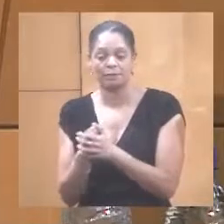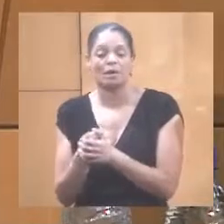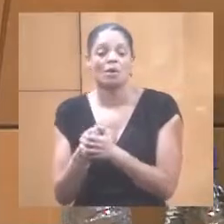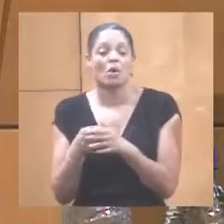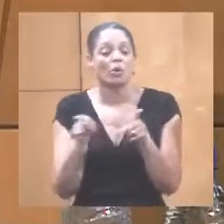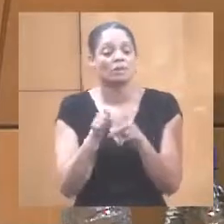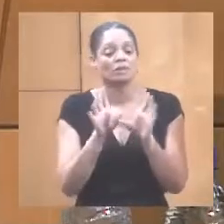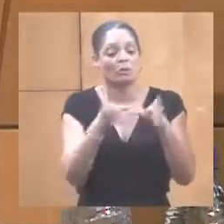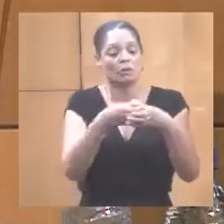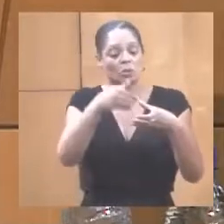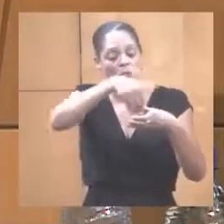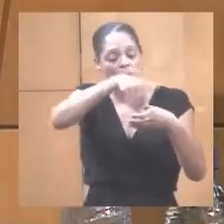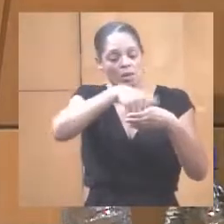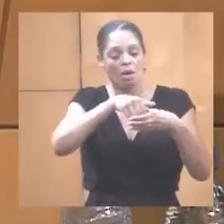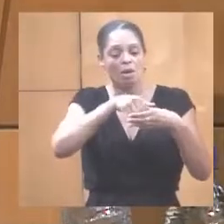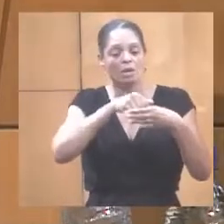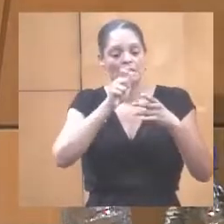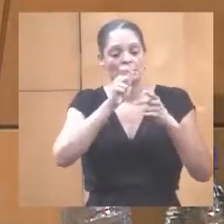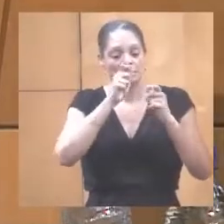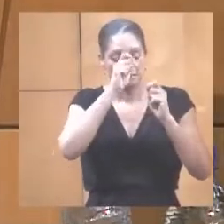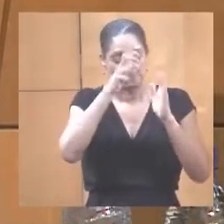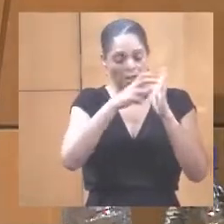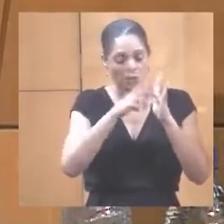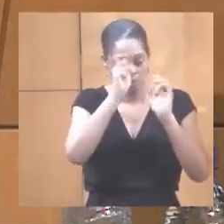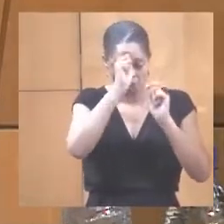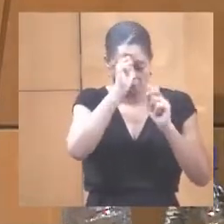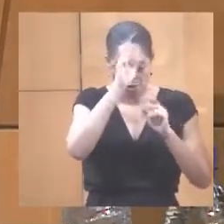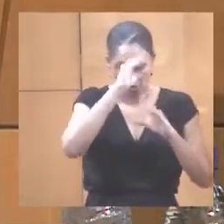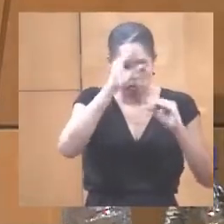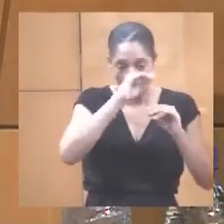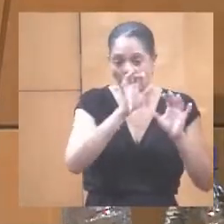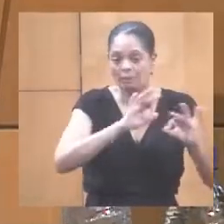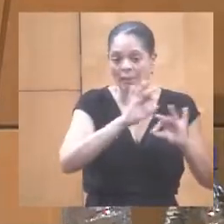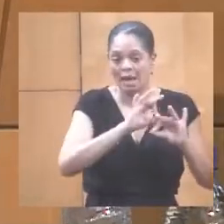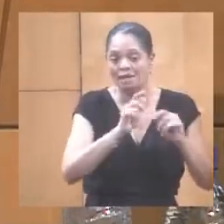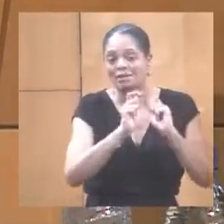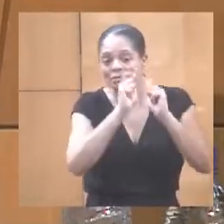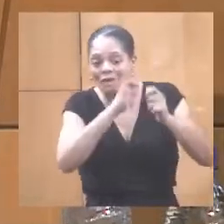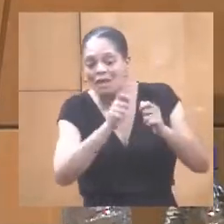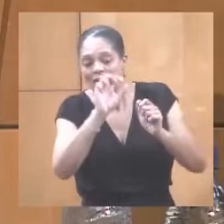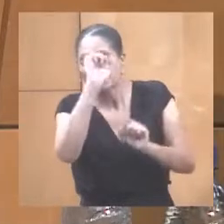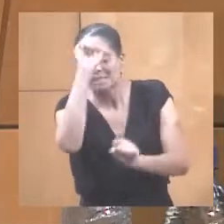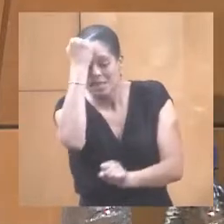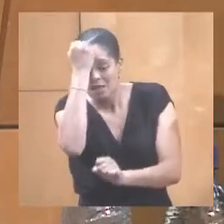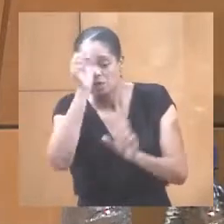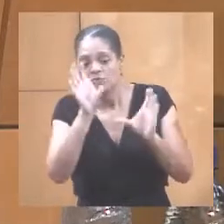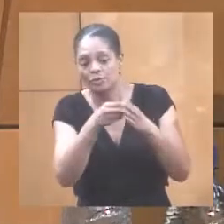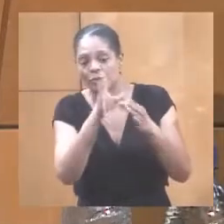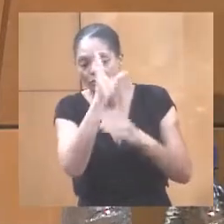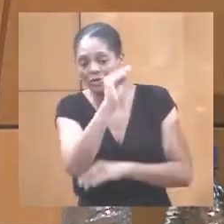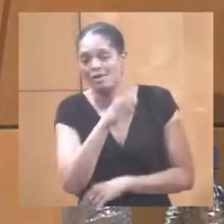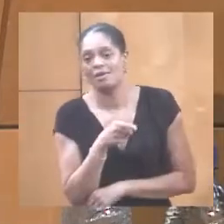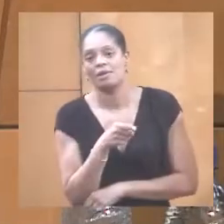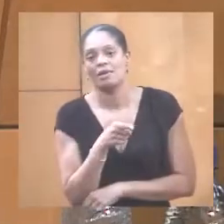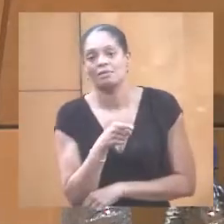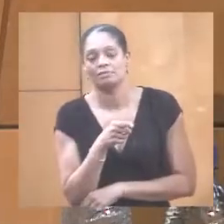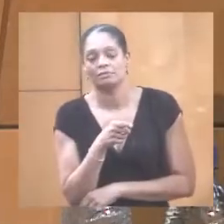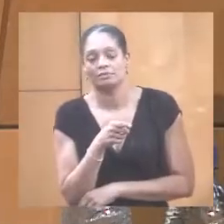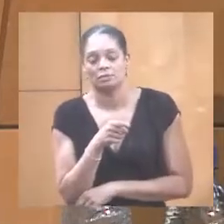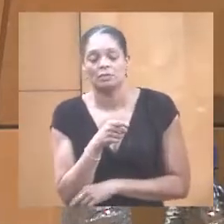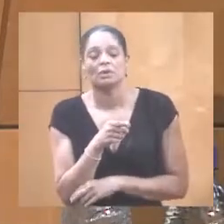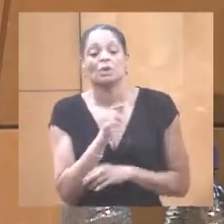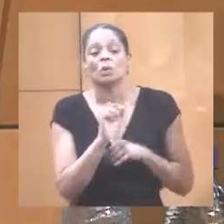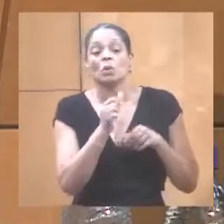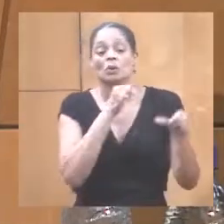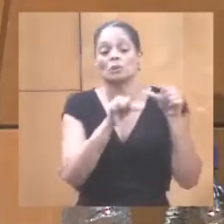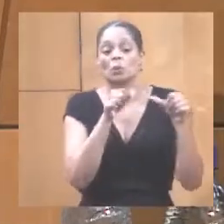qui ne donnent pas le statut d'étudiant, et qui donnent le statut de stagiaire de la formation professionnelle. La seule condition, c